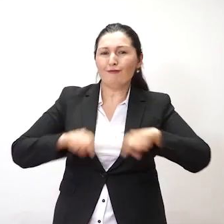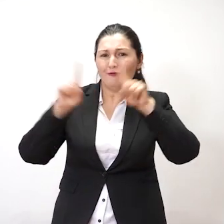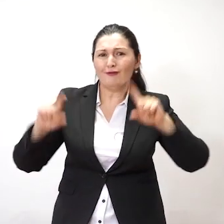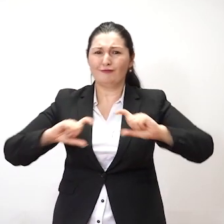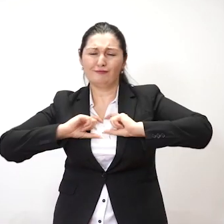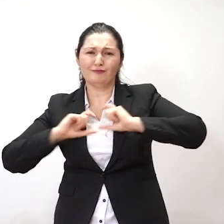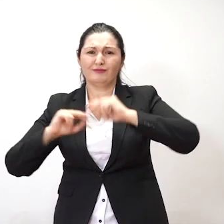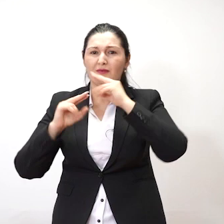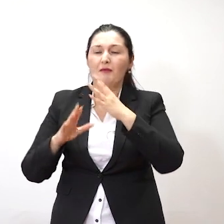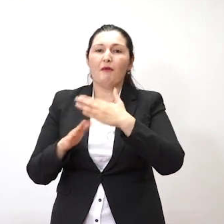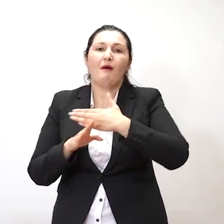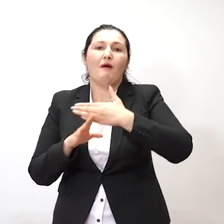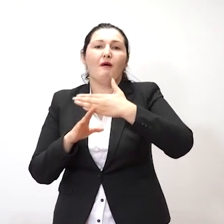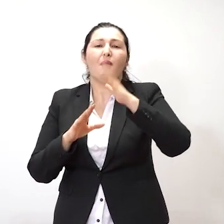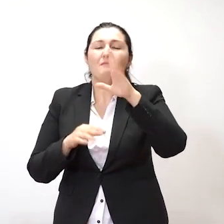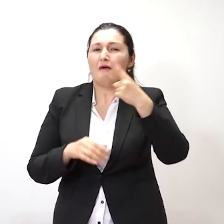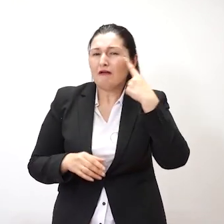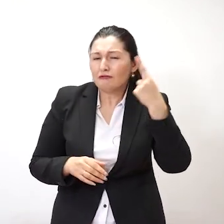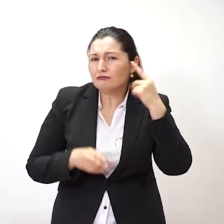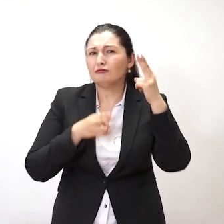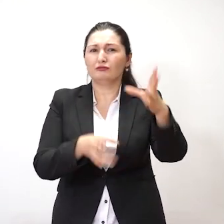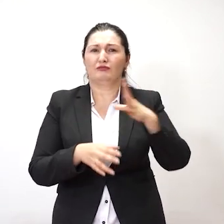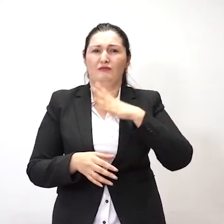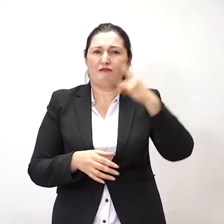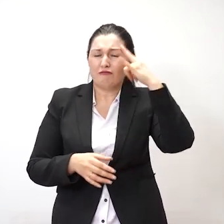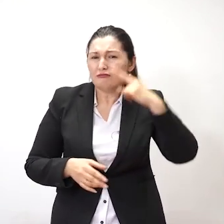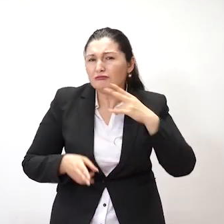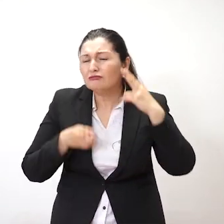با افتر اوز برای رو توید